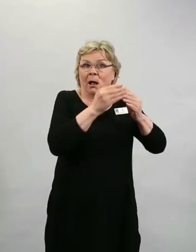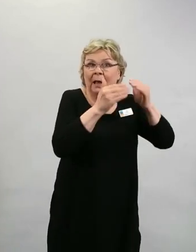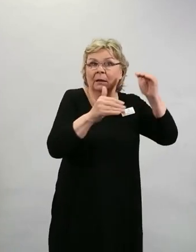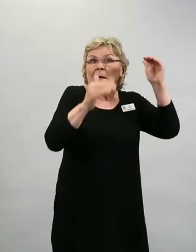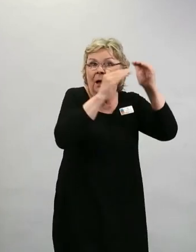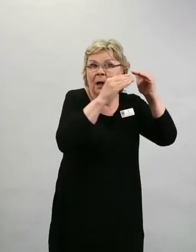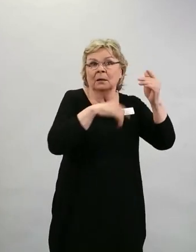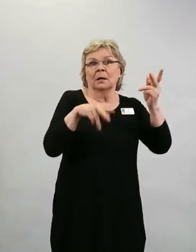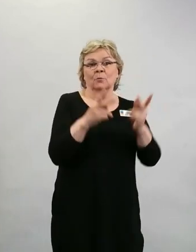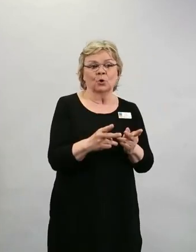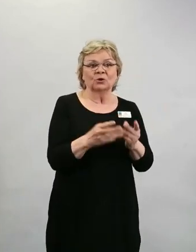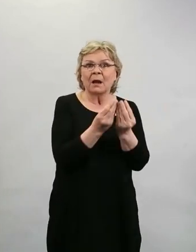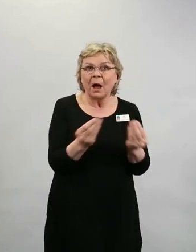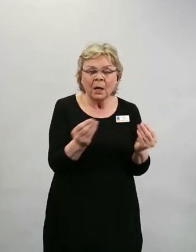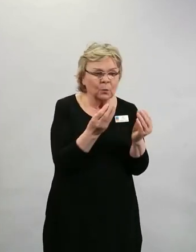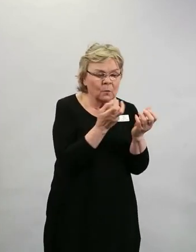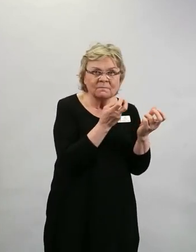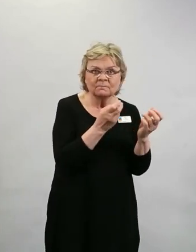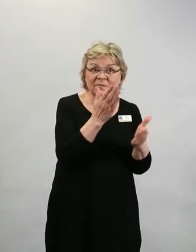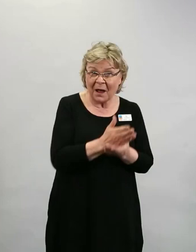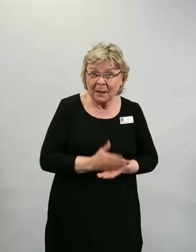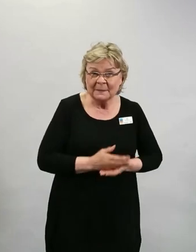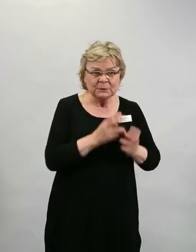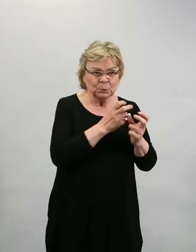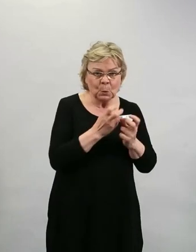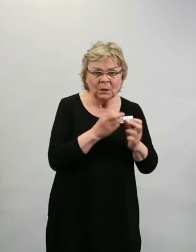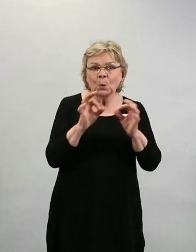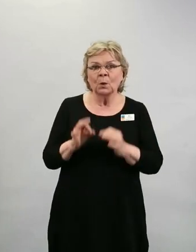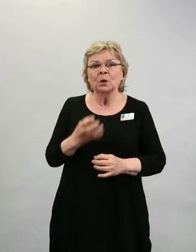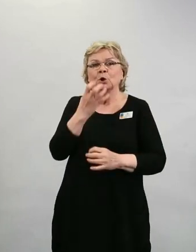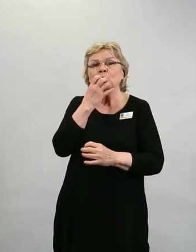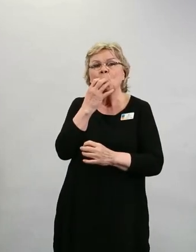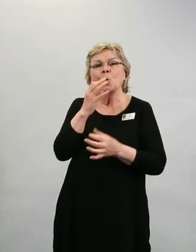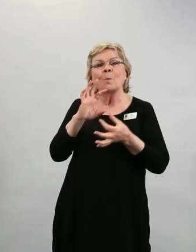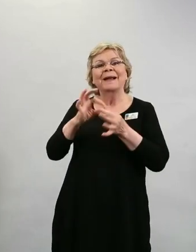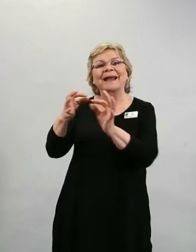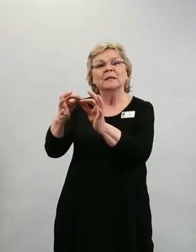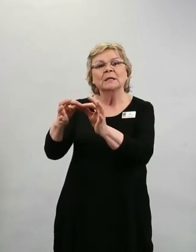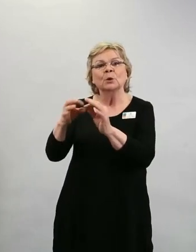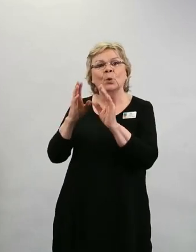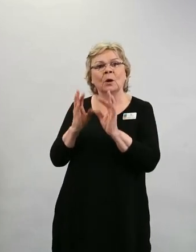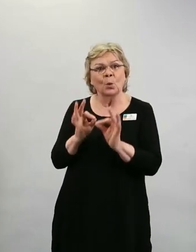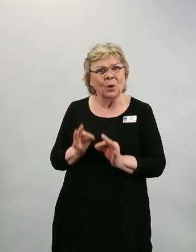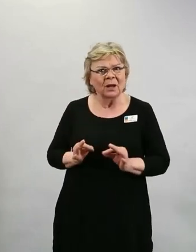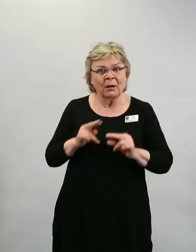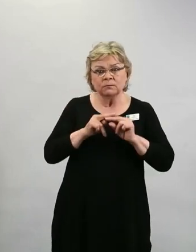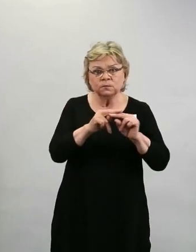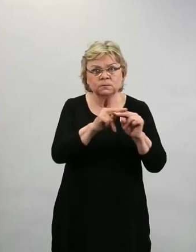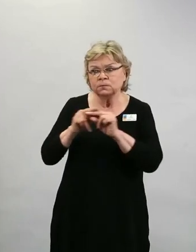myöskin kylmäketjun pystyttämistä. Siinä on iso kapasiteetin rakentaminen.